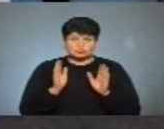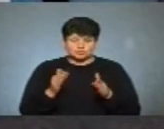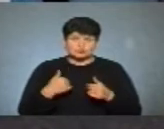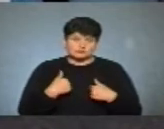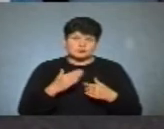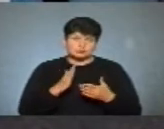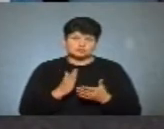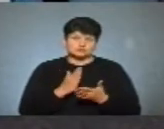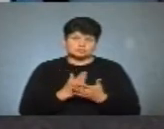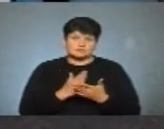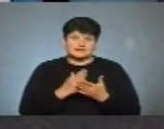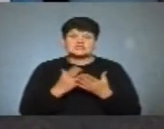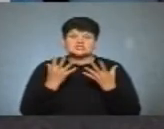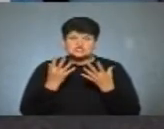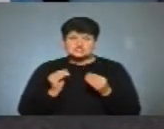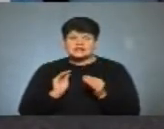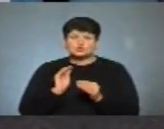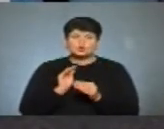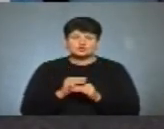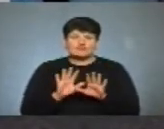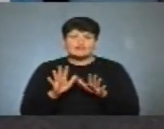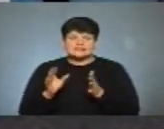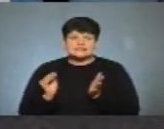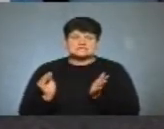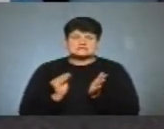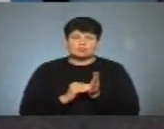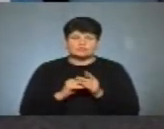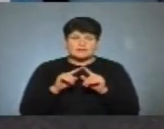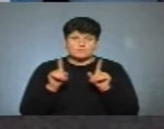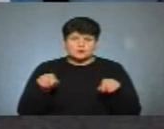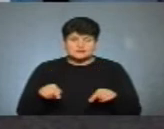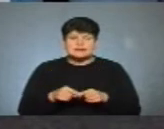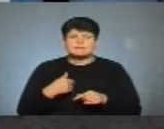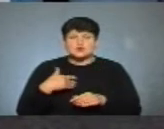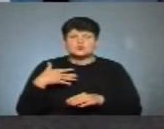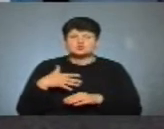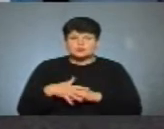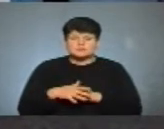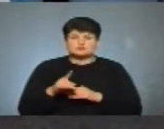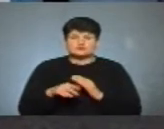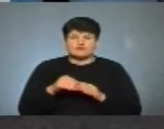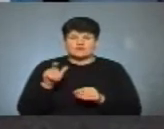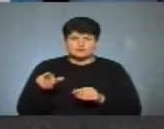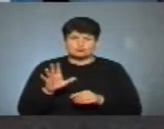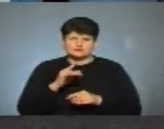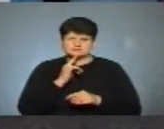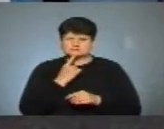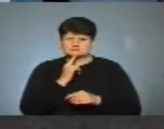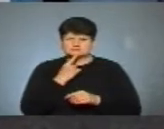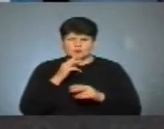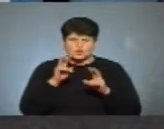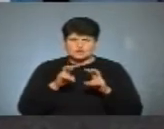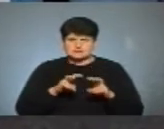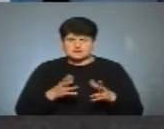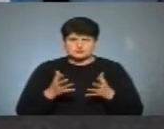будемо мати ще додаткові варіанти заповнення бюлетеню, оскільки ми розуміємо, що виборцю буде досить складно розібратися,